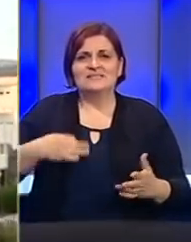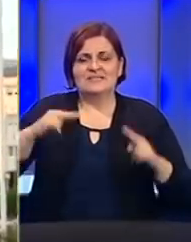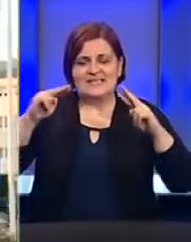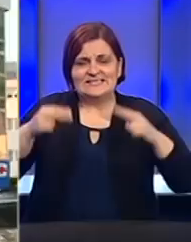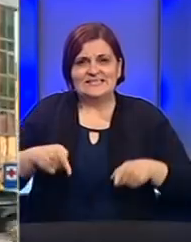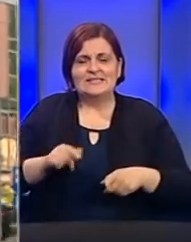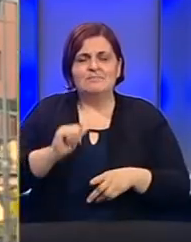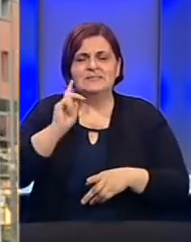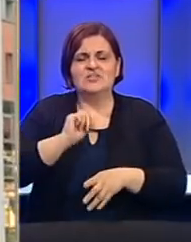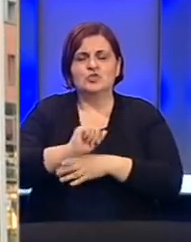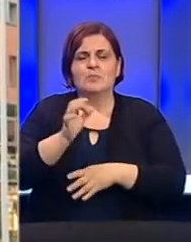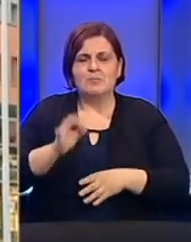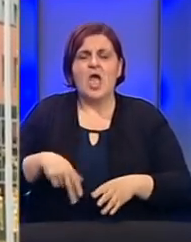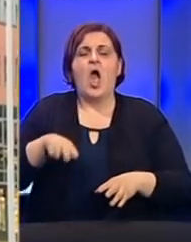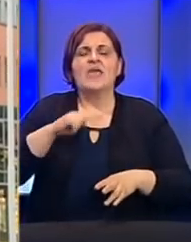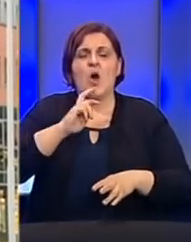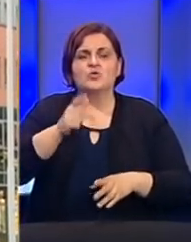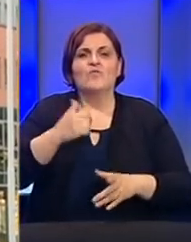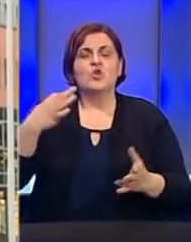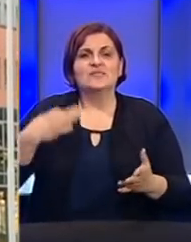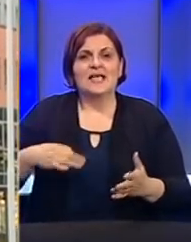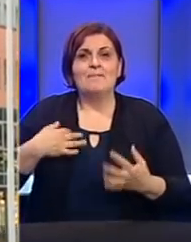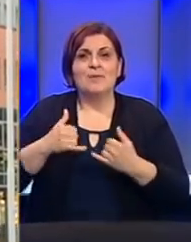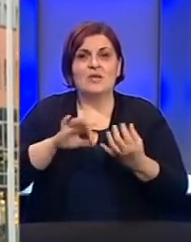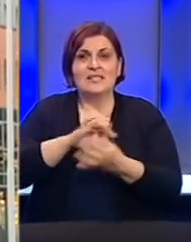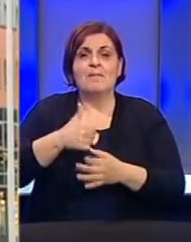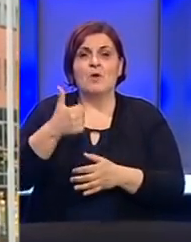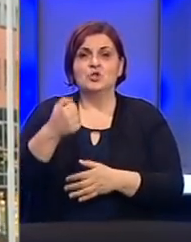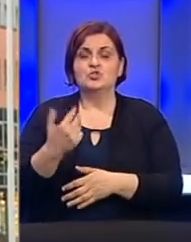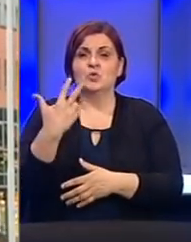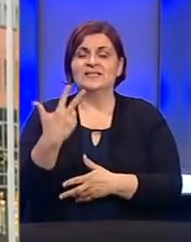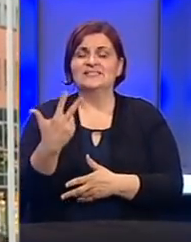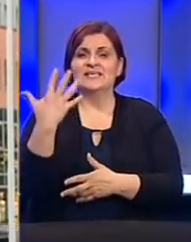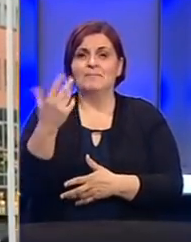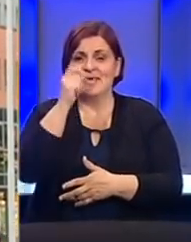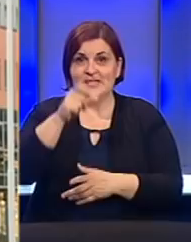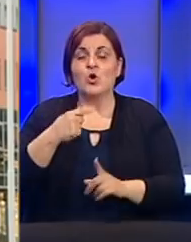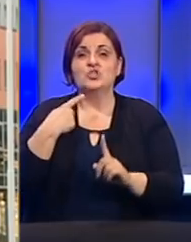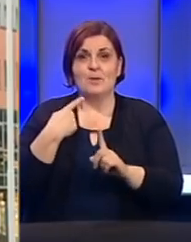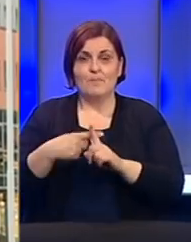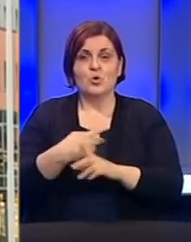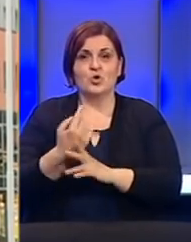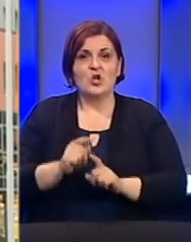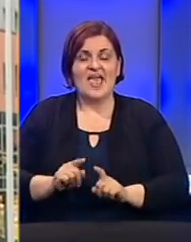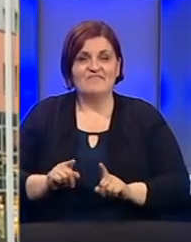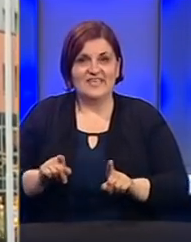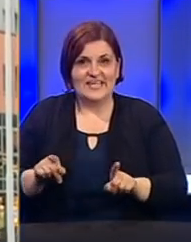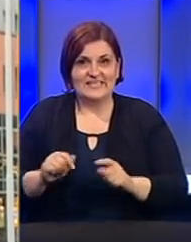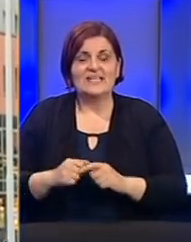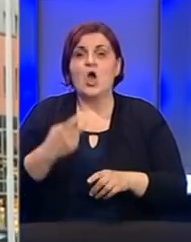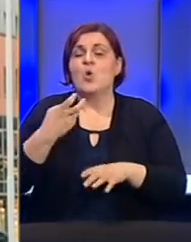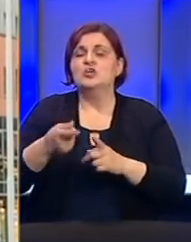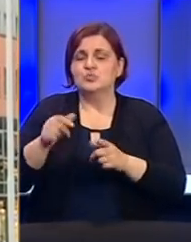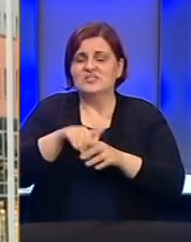-Dobojskog kantona apsolutno odgovorio zadatku. Mi u Maglaju imamo 135 ljudi koji su pozitivni na COVID-19, odnosno koji su